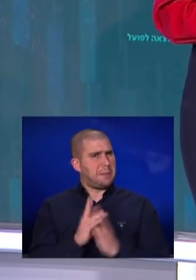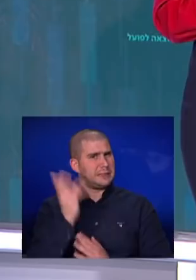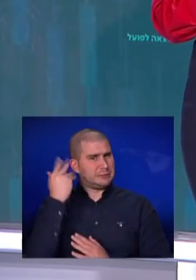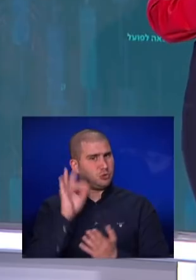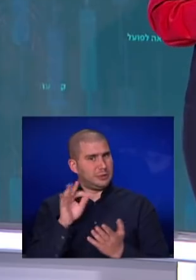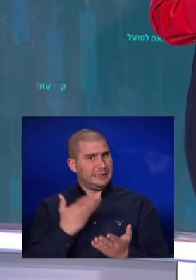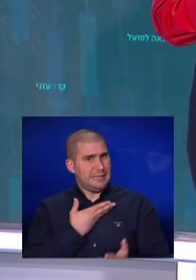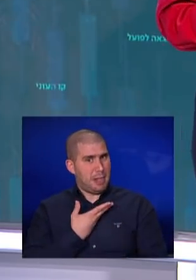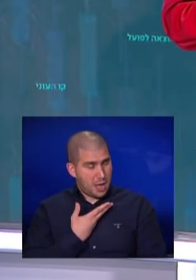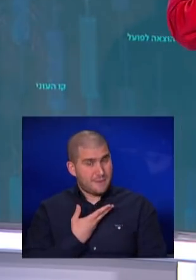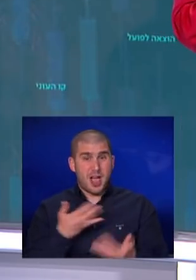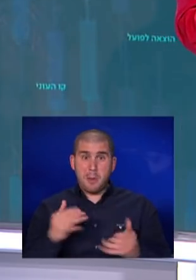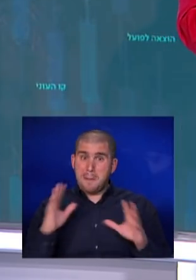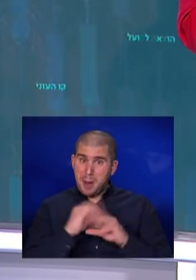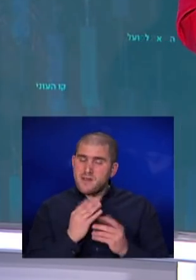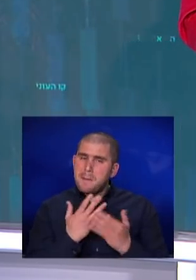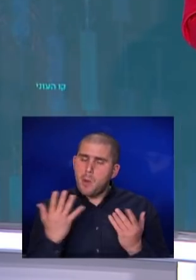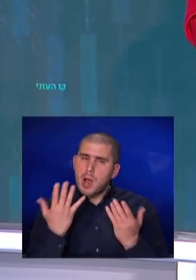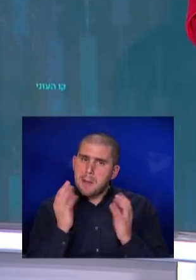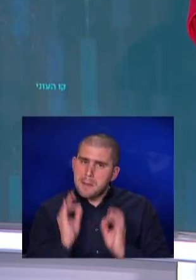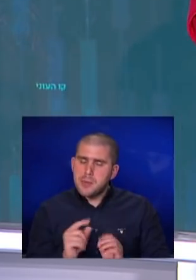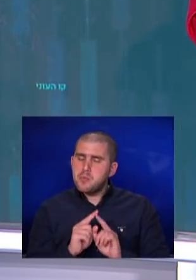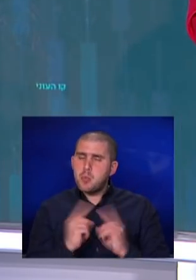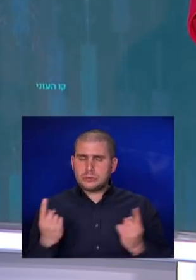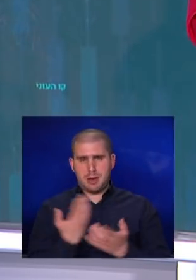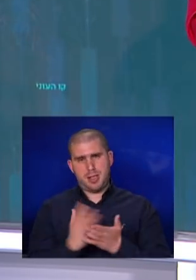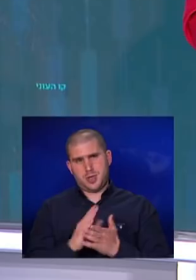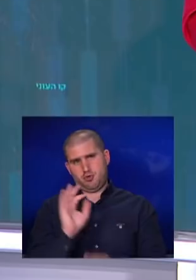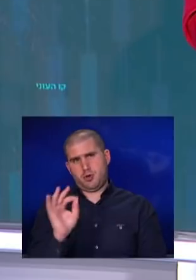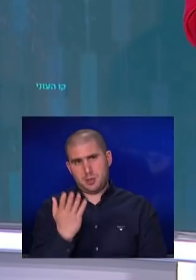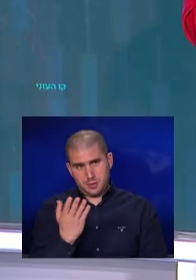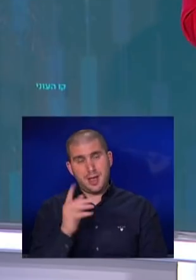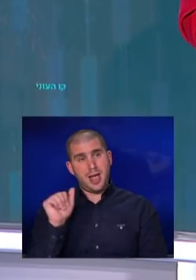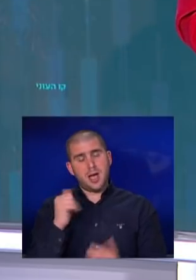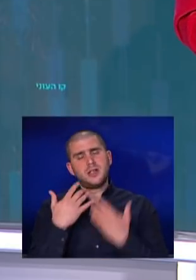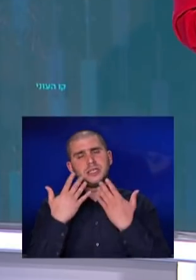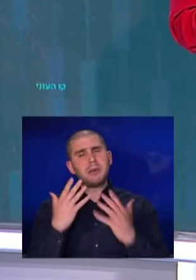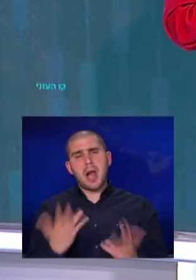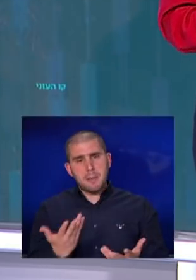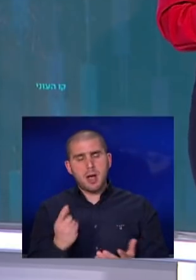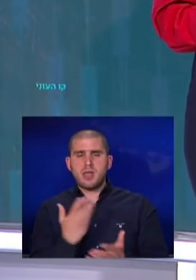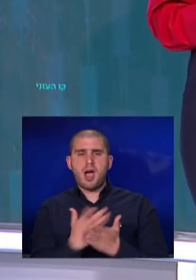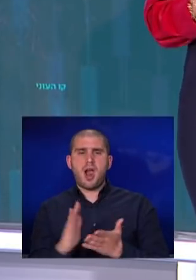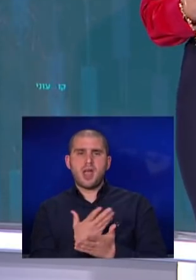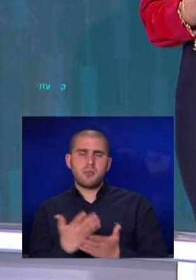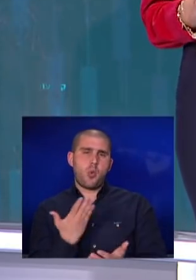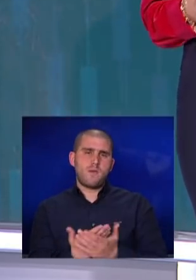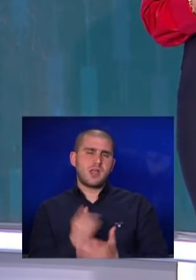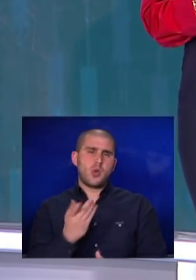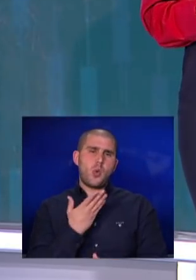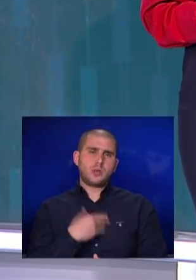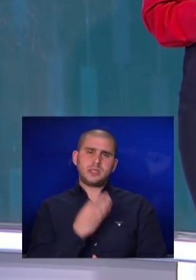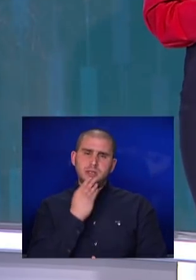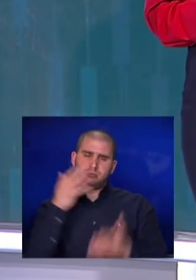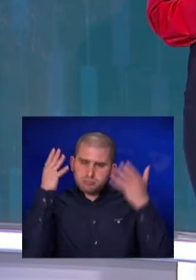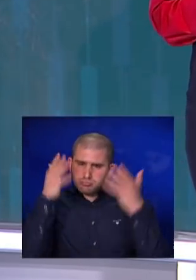התקבלה, והערב ברור עד כמה מוזרה ההחלטה הזאת. אלער הסבירה את ההחלטה בעובדה שהיא רוצה שישראל